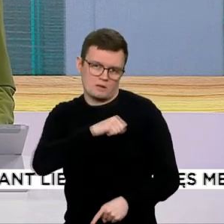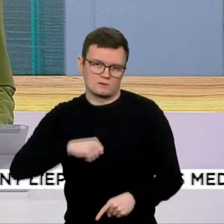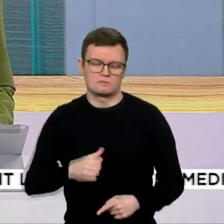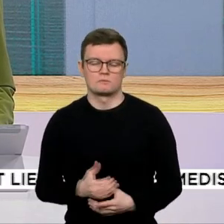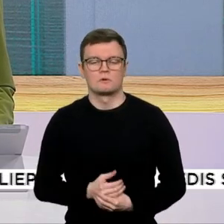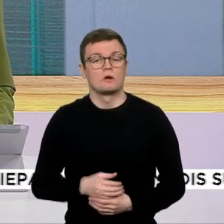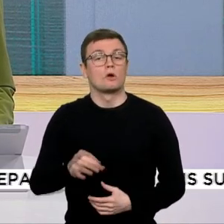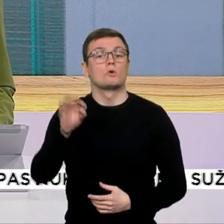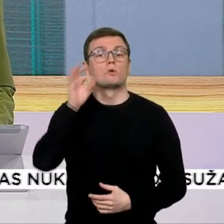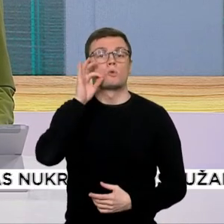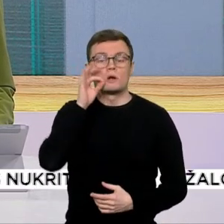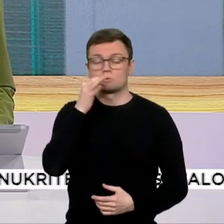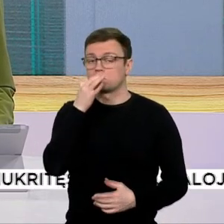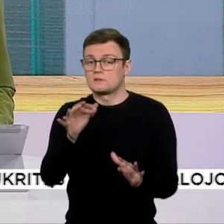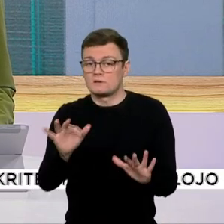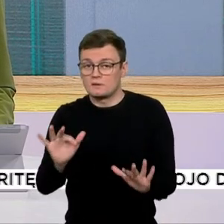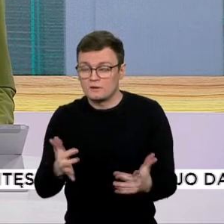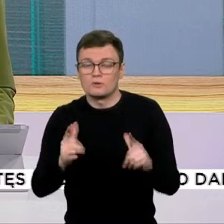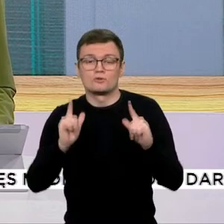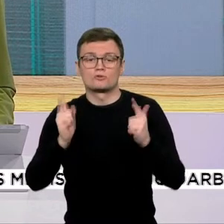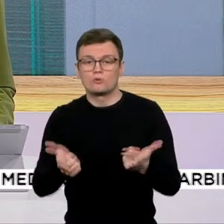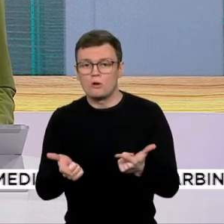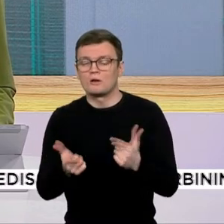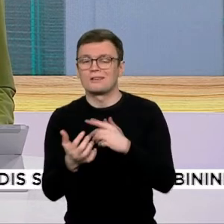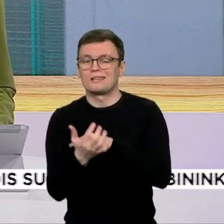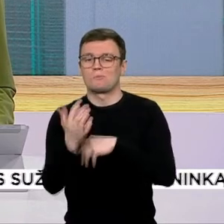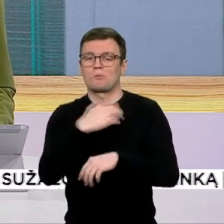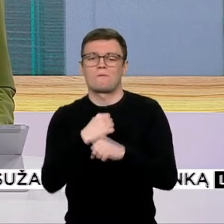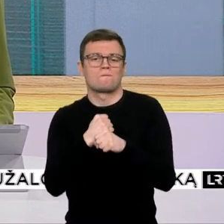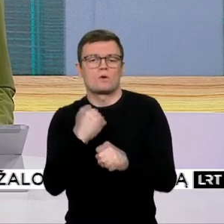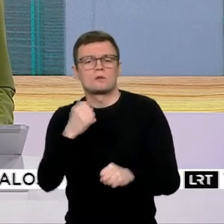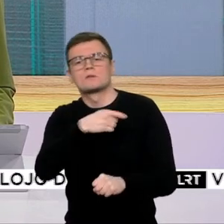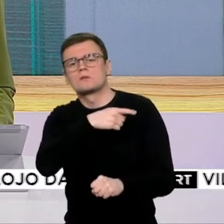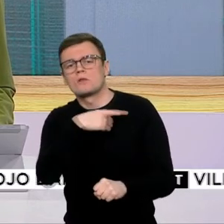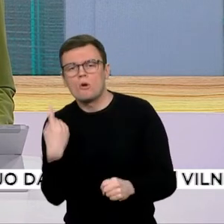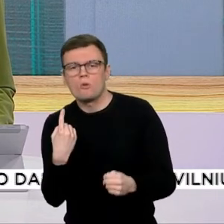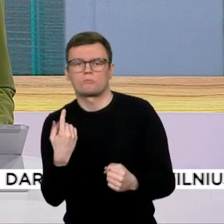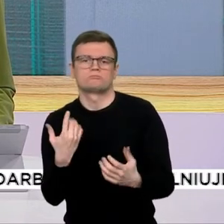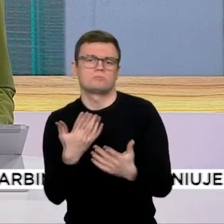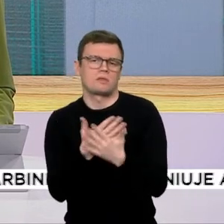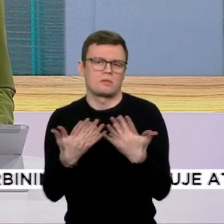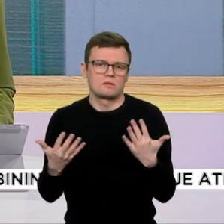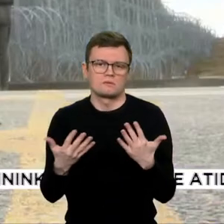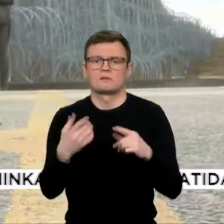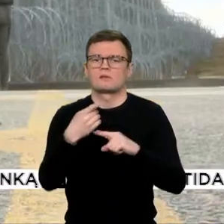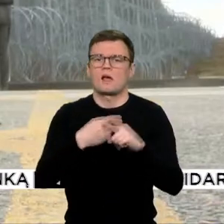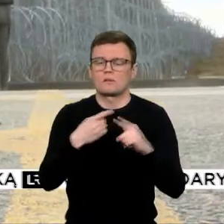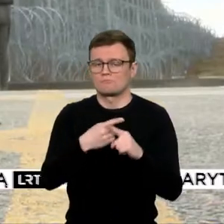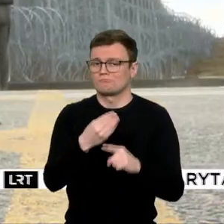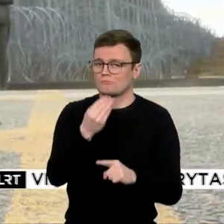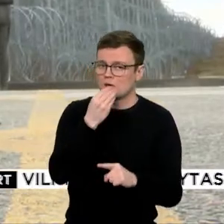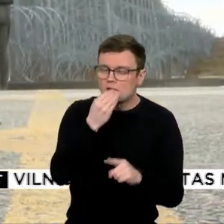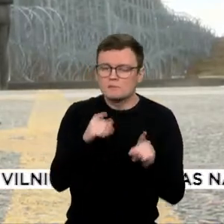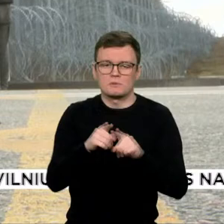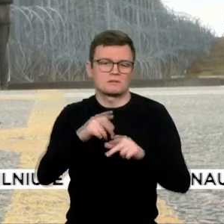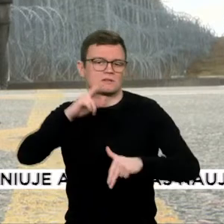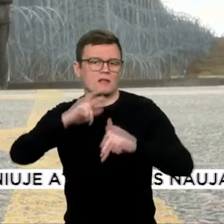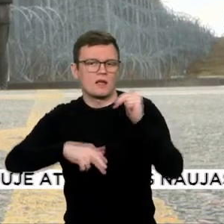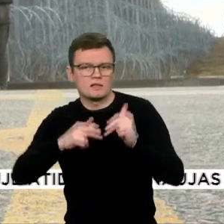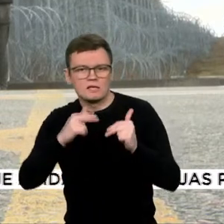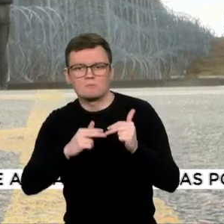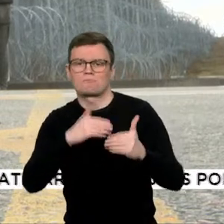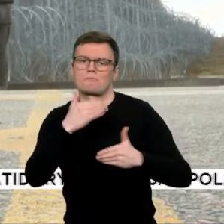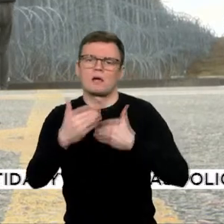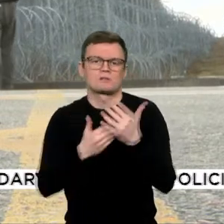importo draugdimas taikomas daugelių prekį nuo maisto produktų iki statybinės įrangos. Prieš dvi